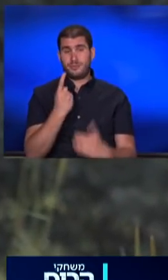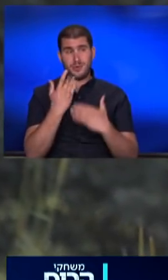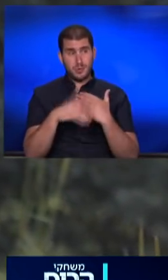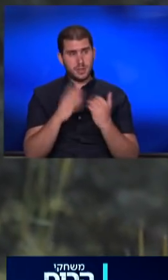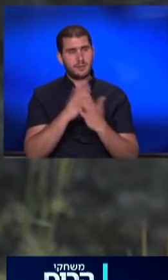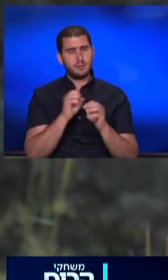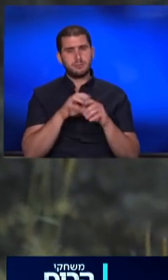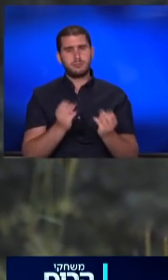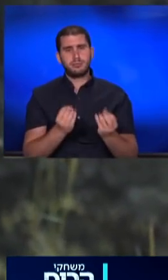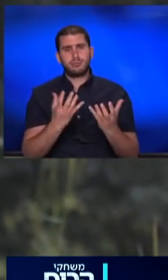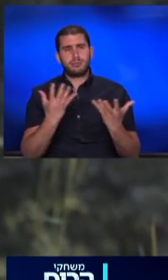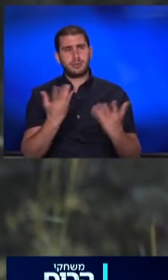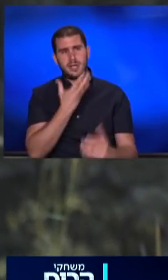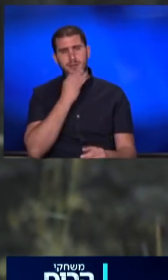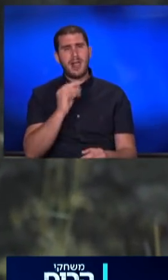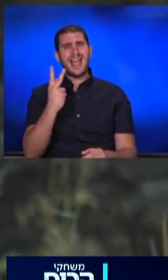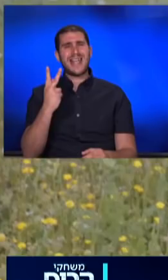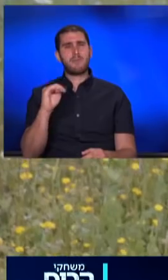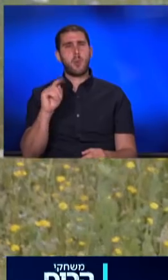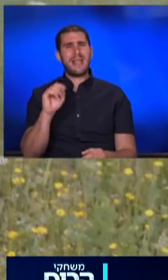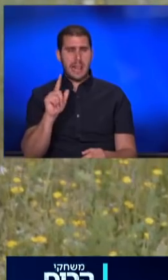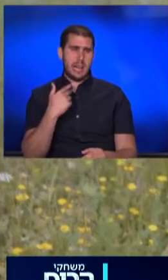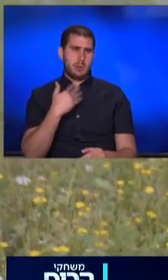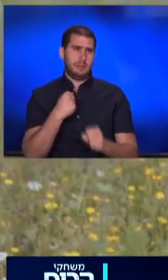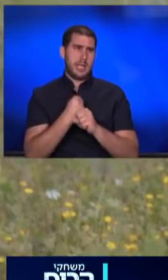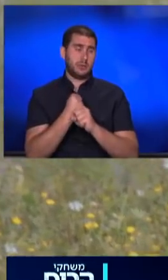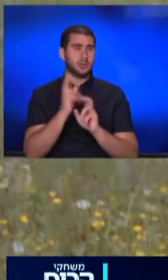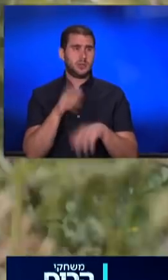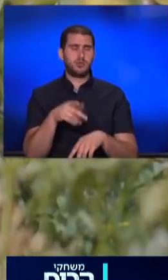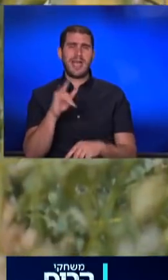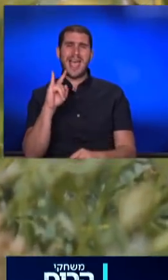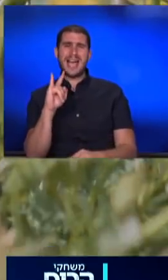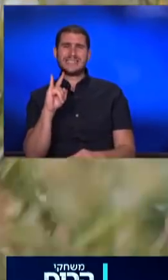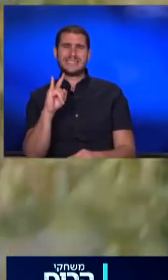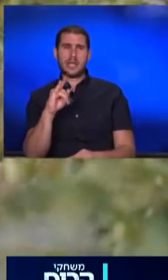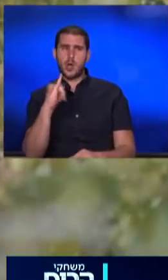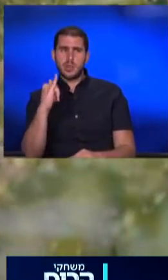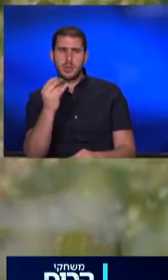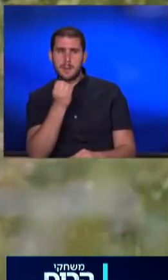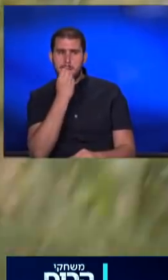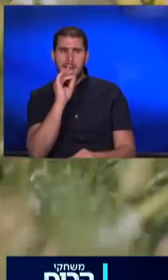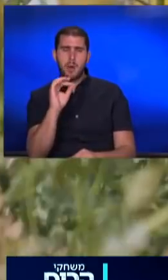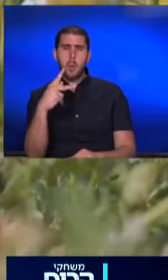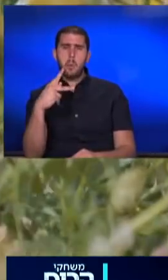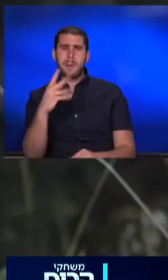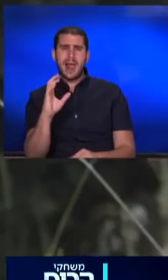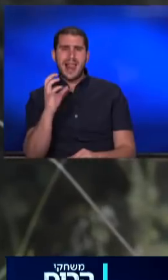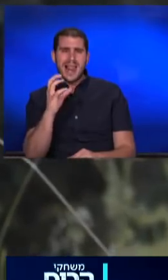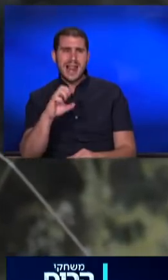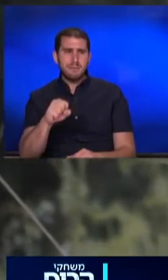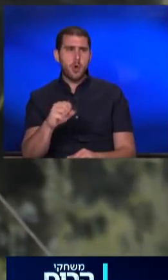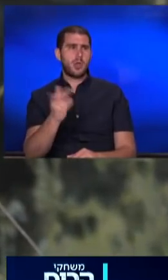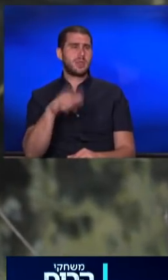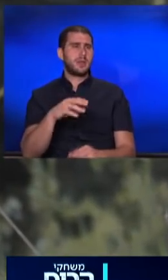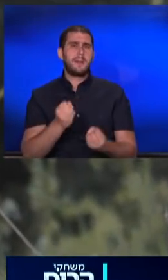התחילה פה פריחה מאוד יפה של הקמומיל, אז אנחנו רצים לעשות את זה. יש קצת חרציות שכתפנו, פריחים של פומלה, לימון, ריחה של